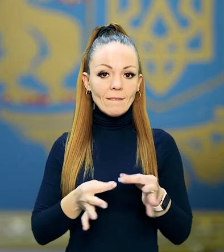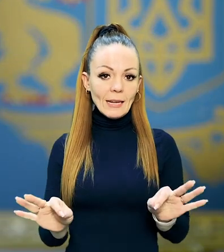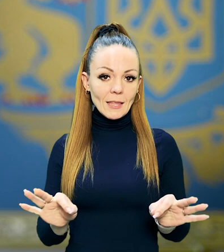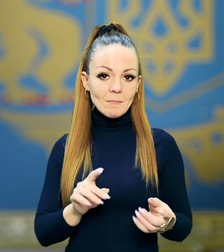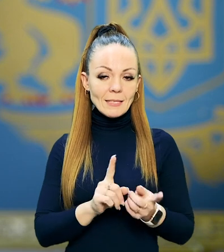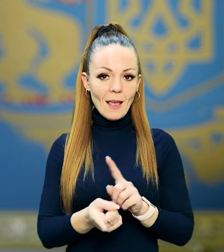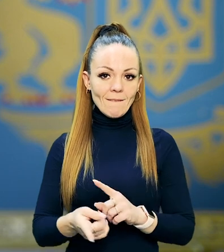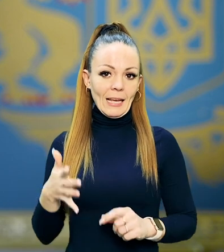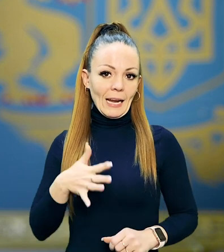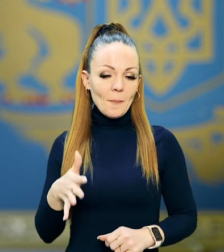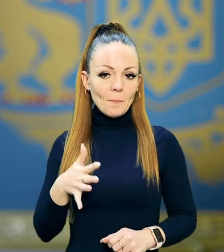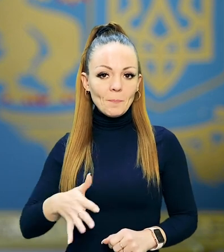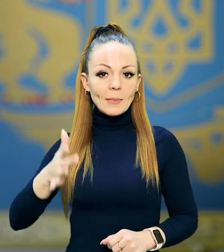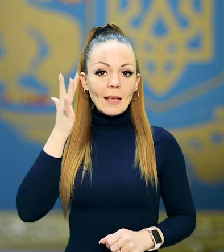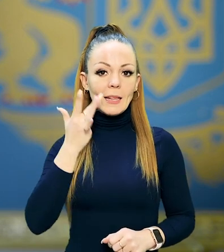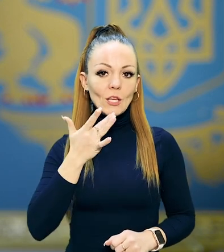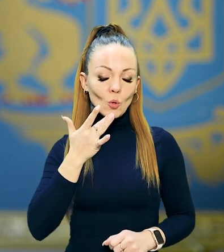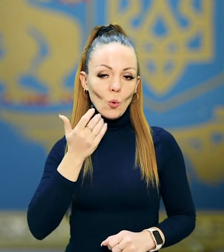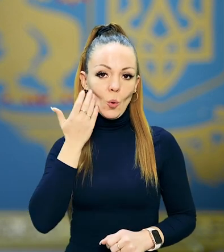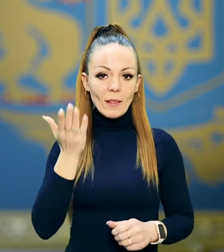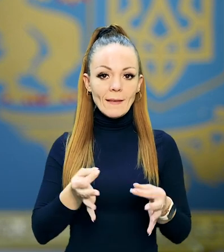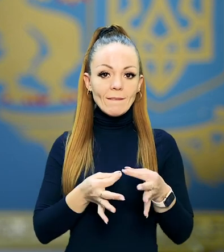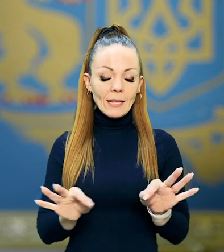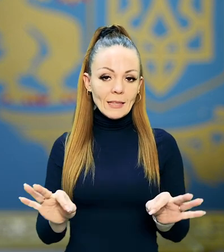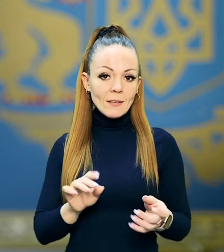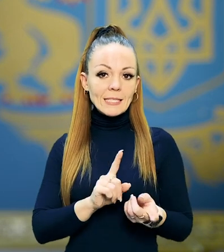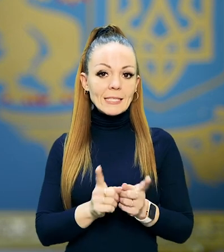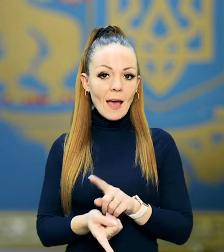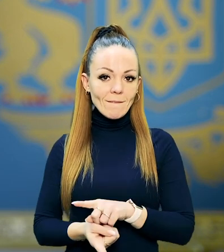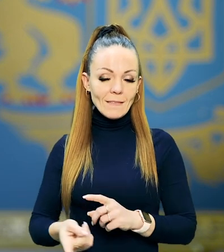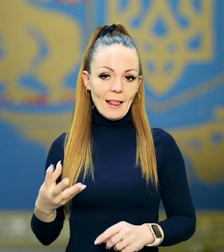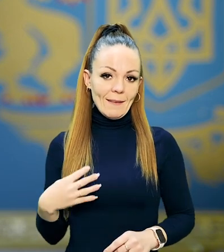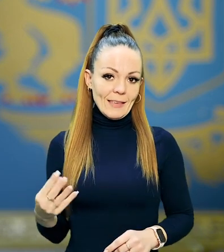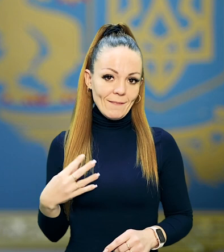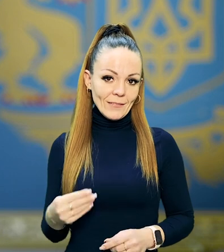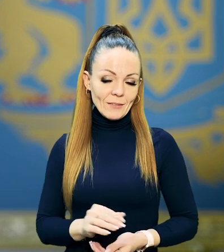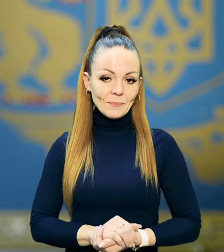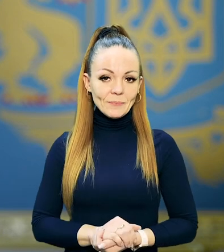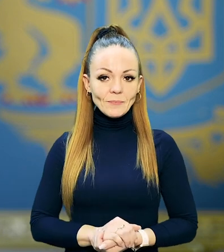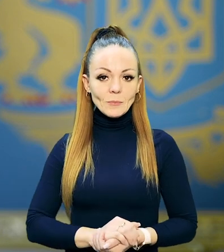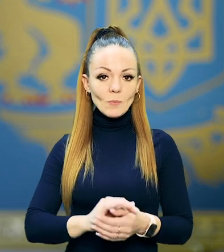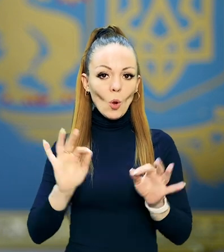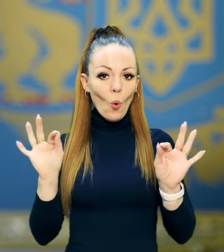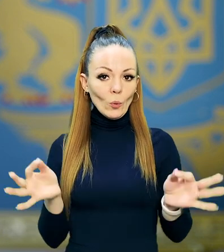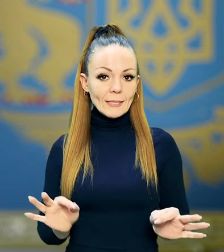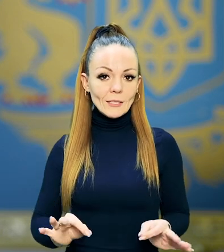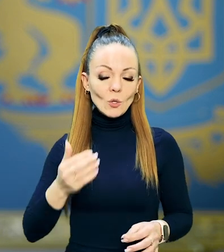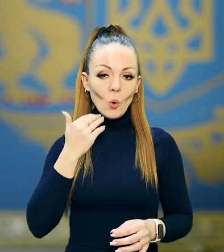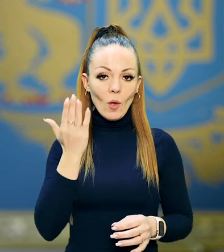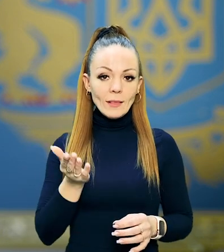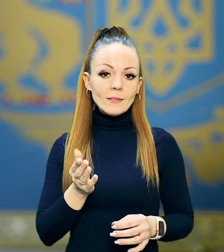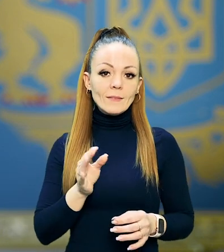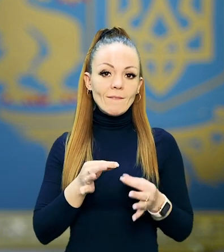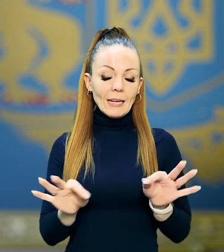вільним став Крим. Літо, коли вільним став Львів. Осінь,